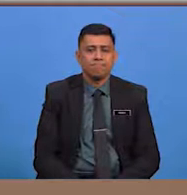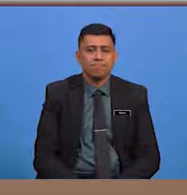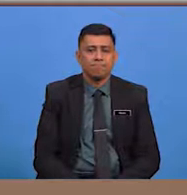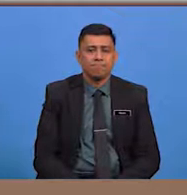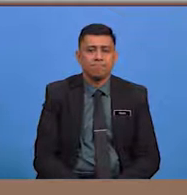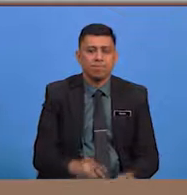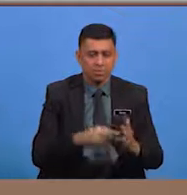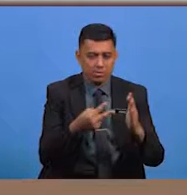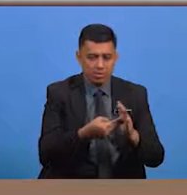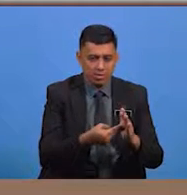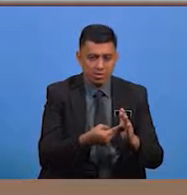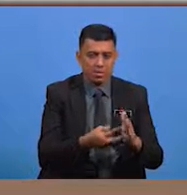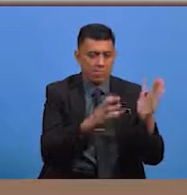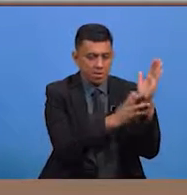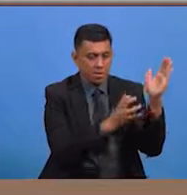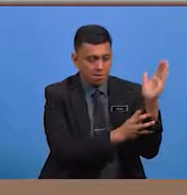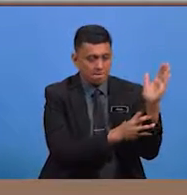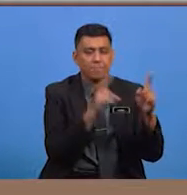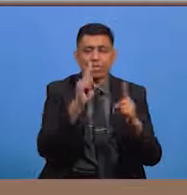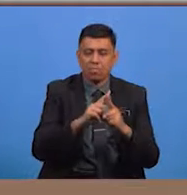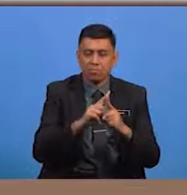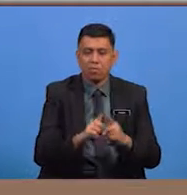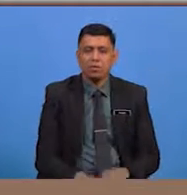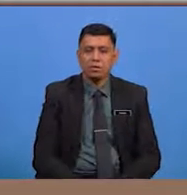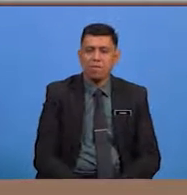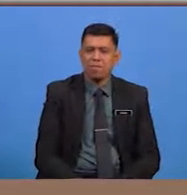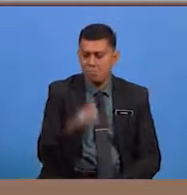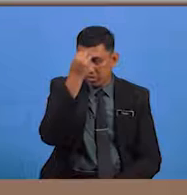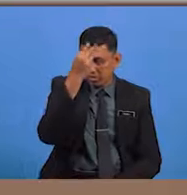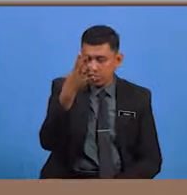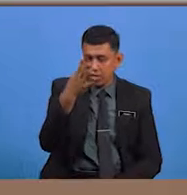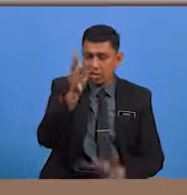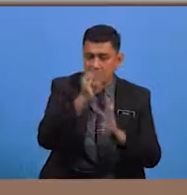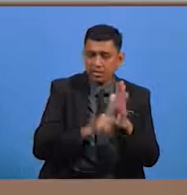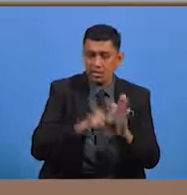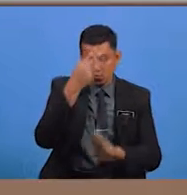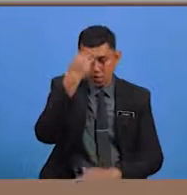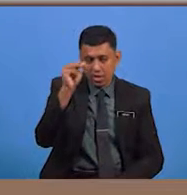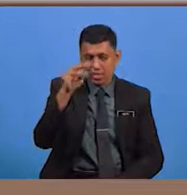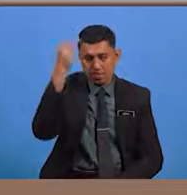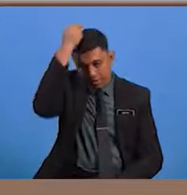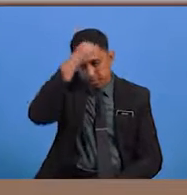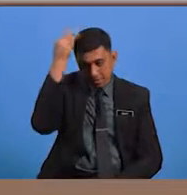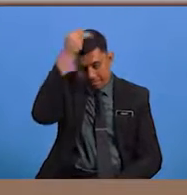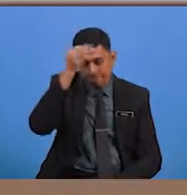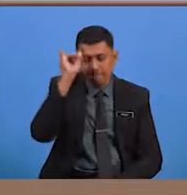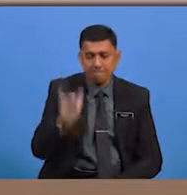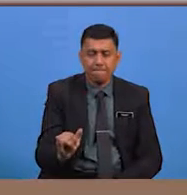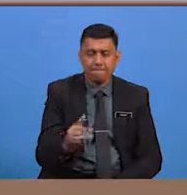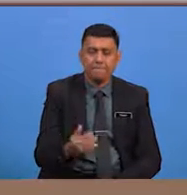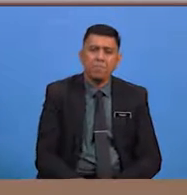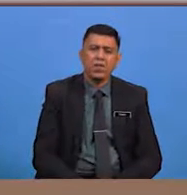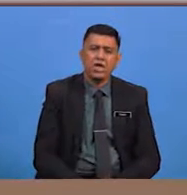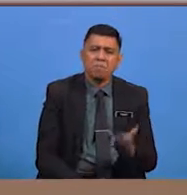ialah Maksud rangkap pertama ialah Menyatakan kemuliaan Nabi Muhammad Yang